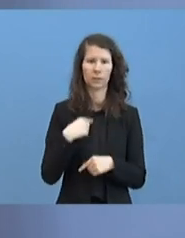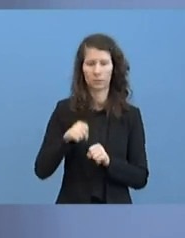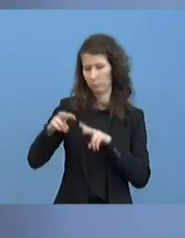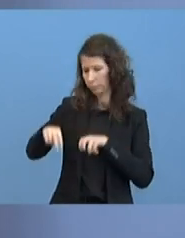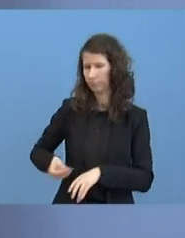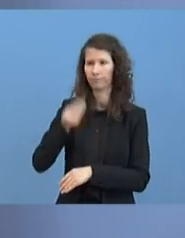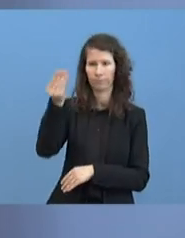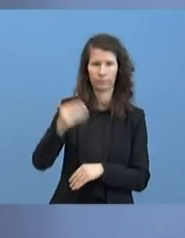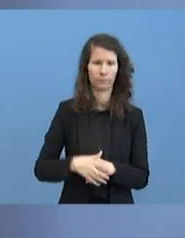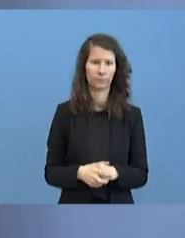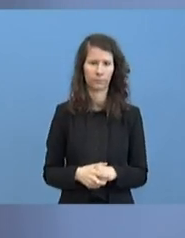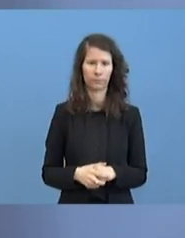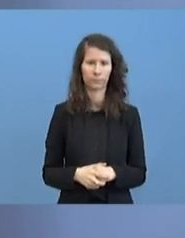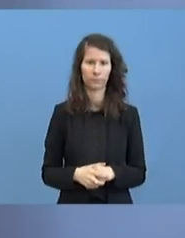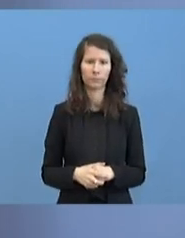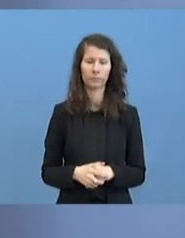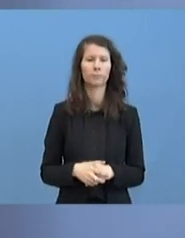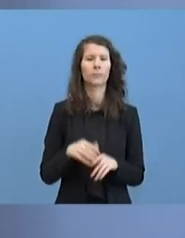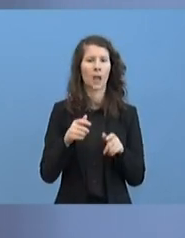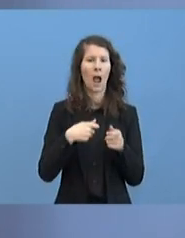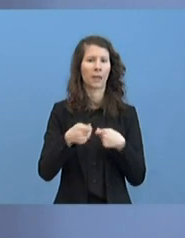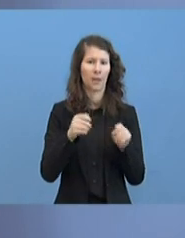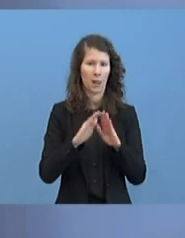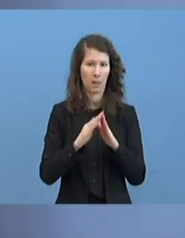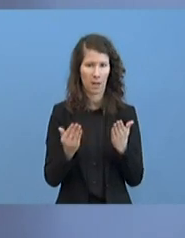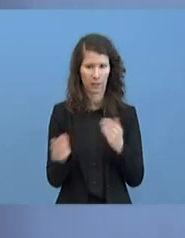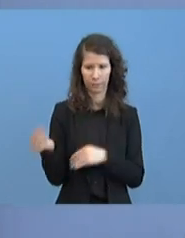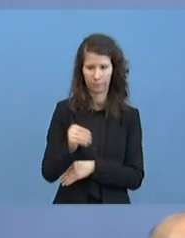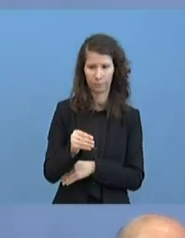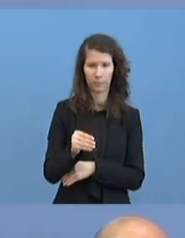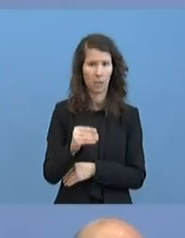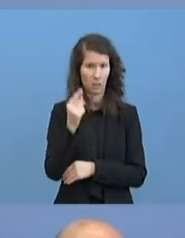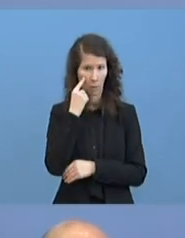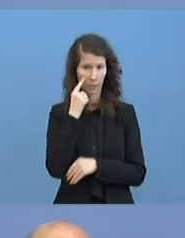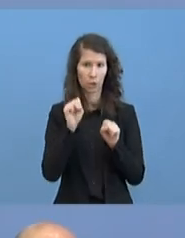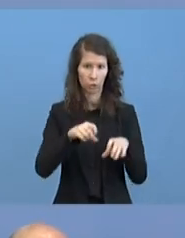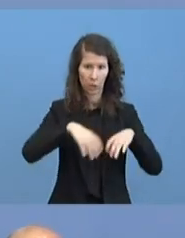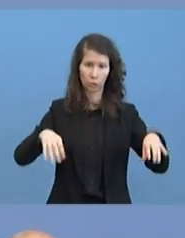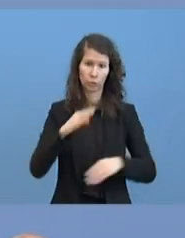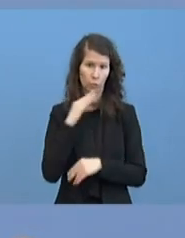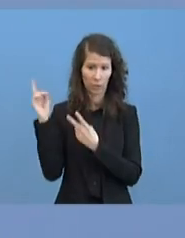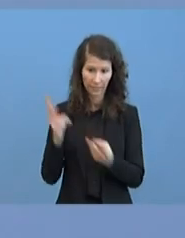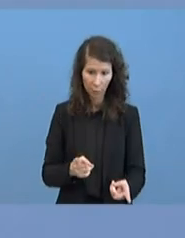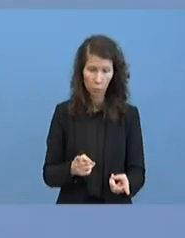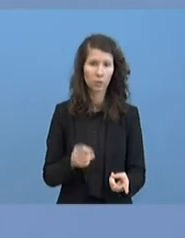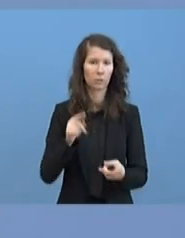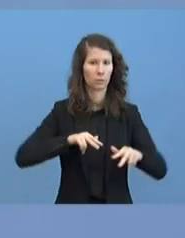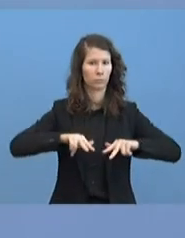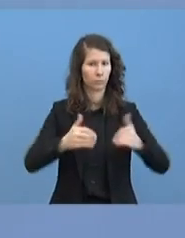Noch einmal Ergänzung von Donata Riedl vom Handelsblatt. Wird denn jetzt genügend geliefert an Schutzausrüstung und wie werden die Lieferungen koordiniert?